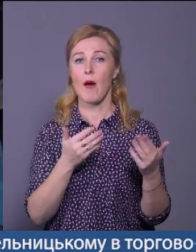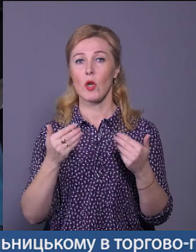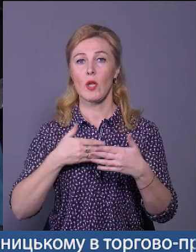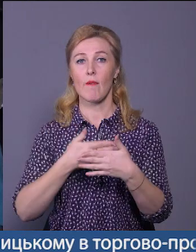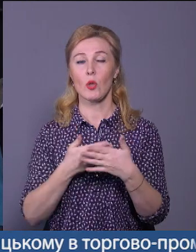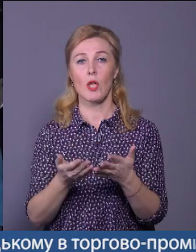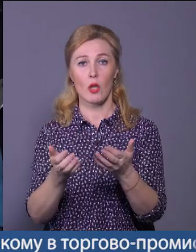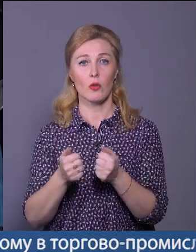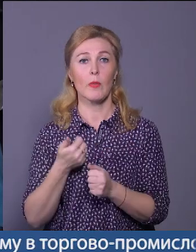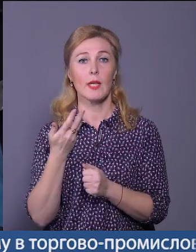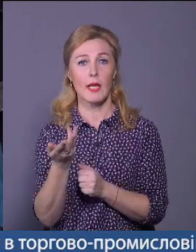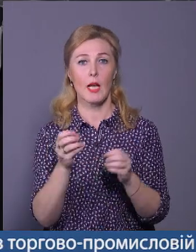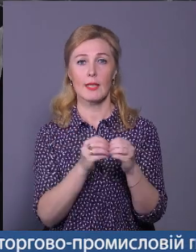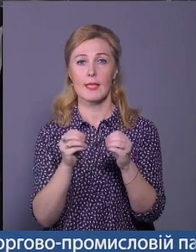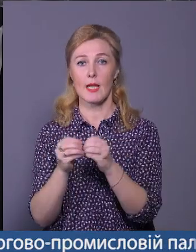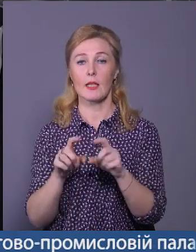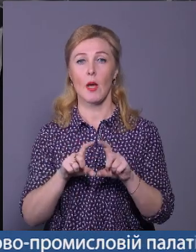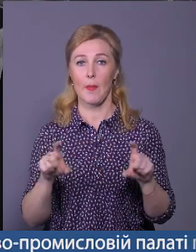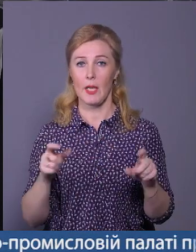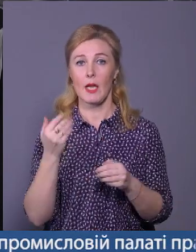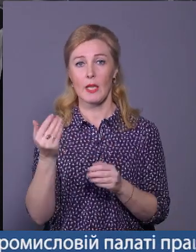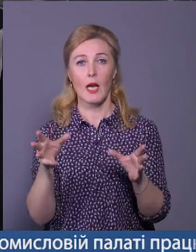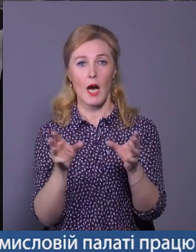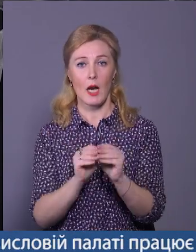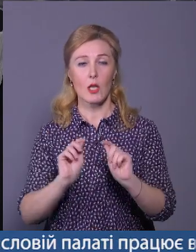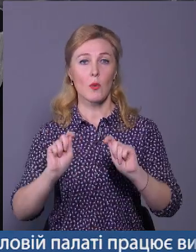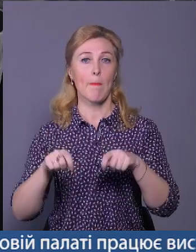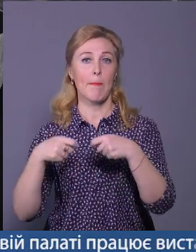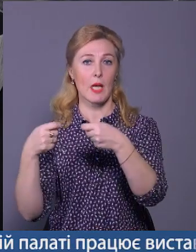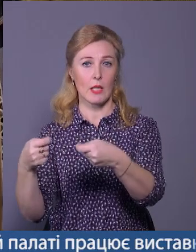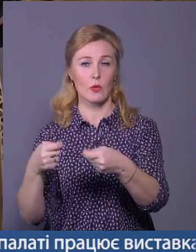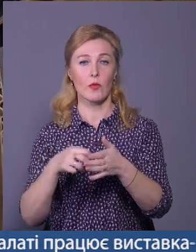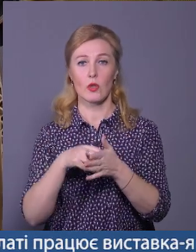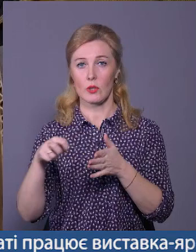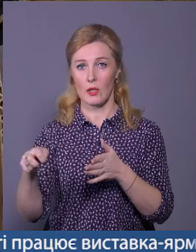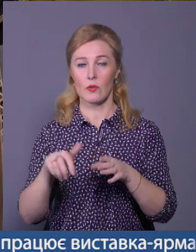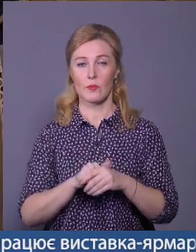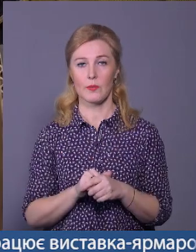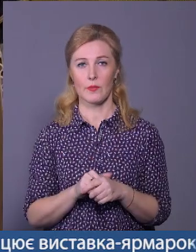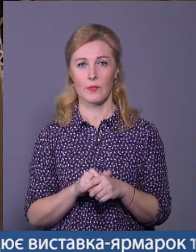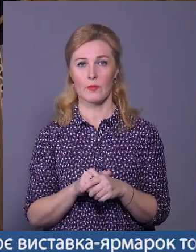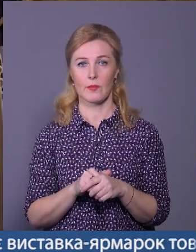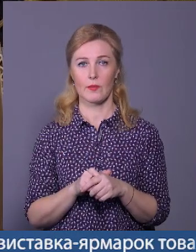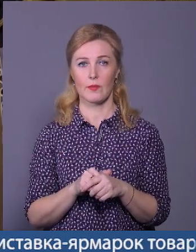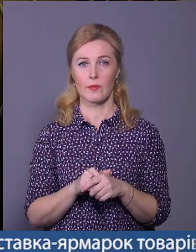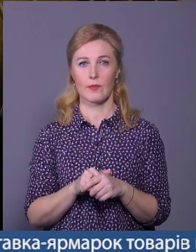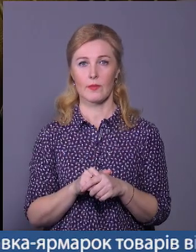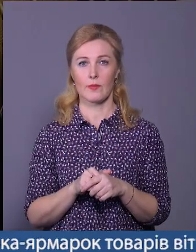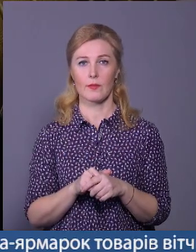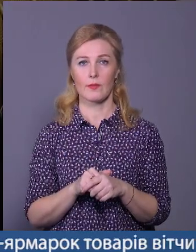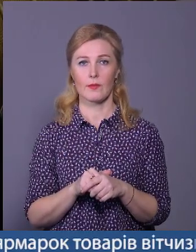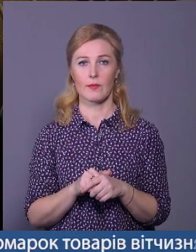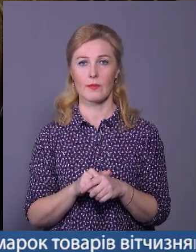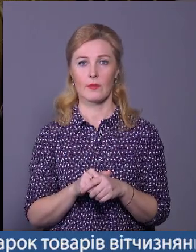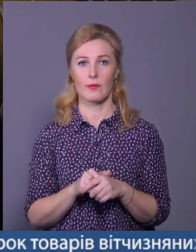волонтери отримують кілька десятихів аптечок. Їх разом із необхідними лікарами волонтерською поштою теж відправлять на передову. Олександра Семенюк, Лердій